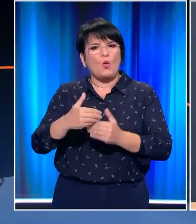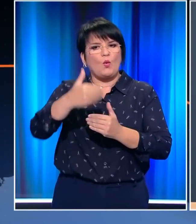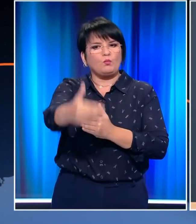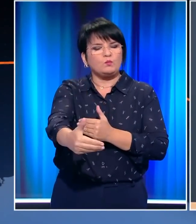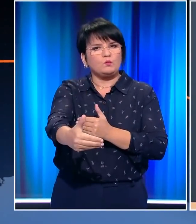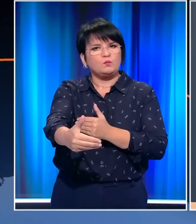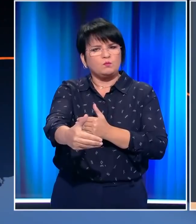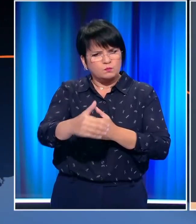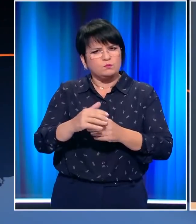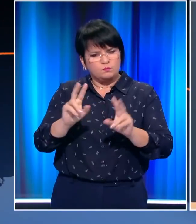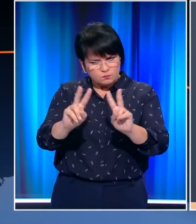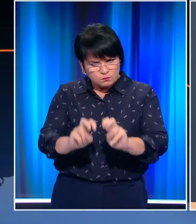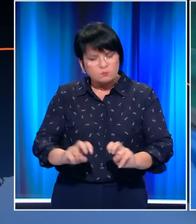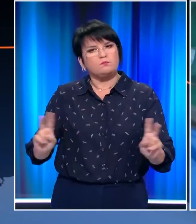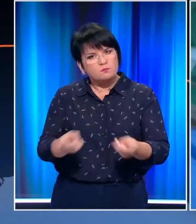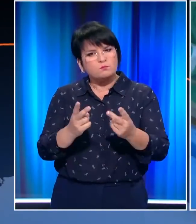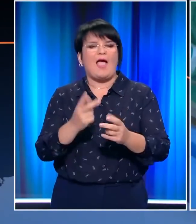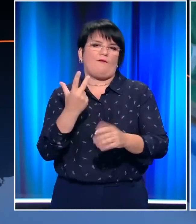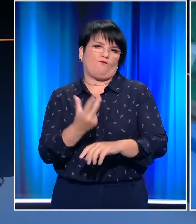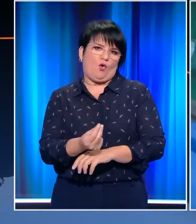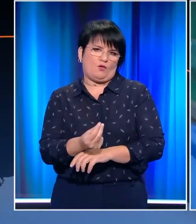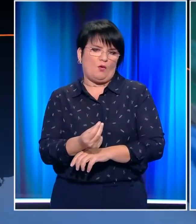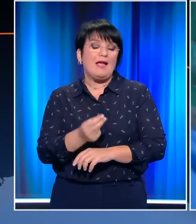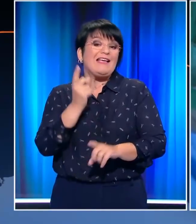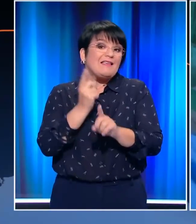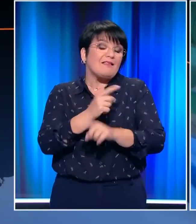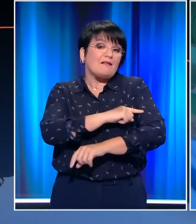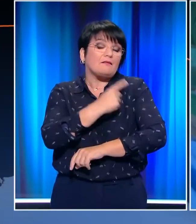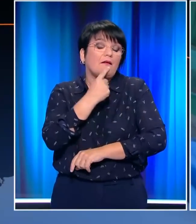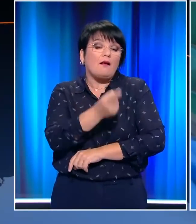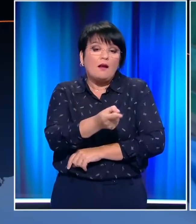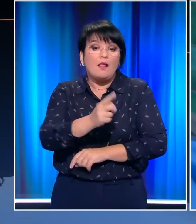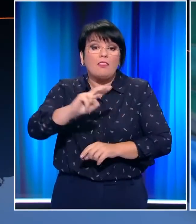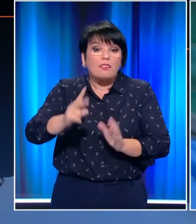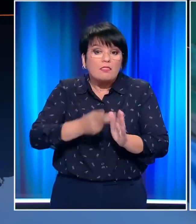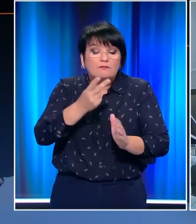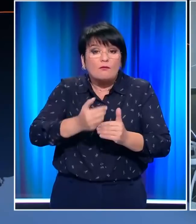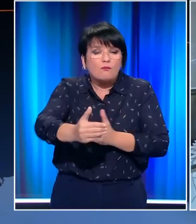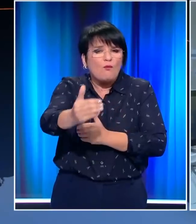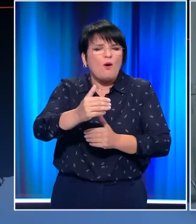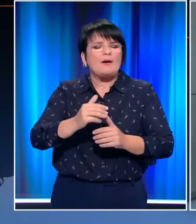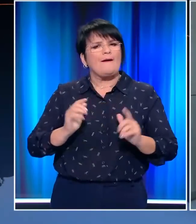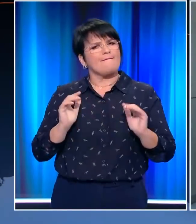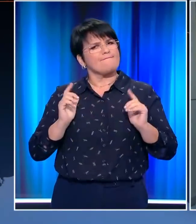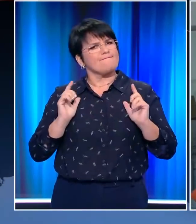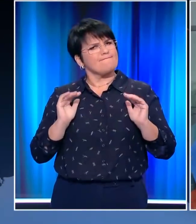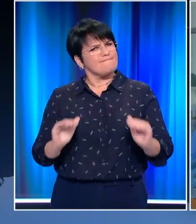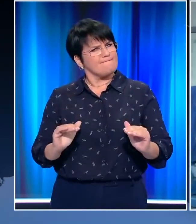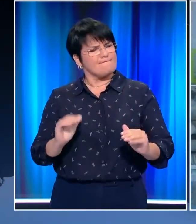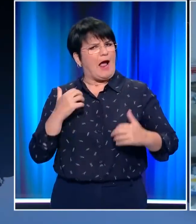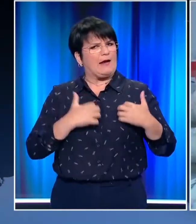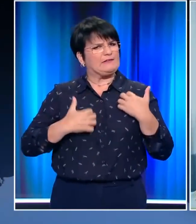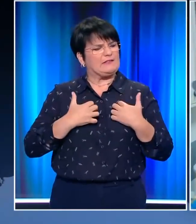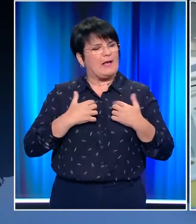σημείο που είναι το εμβόλιο. Την ώρα που οι ειδικοί επισημαίνουν συνεχώς ότι το δεύτερο κύμα της πανδημίας στη χώρα μας παραμένει πολύ ανησυχητικό